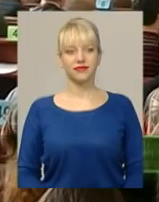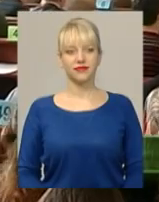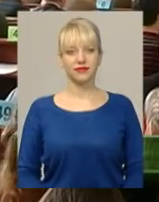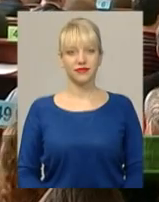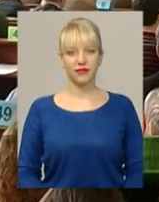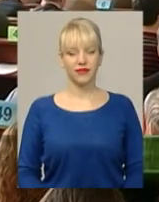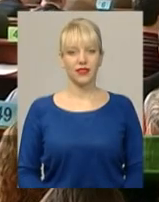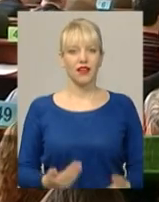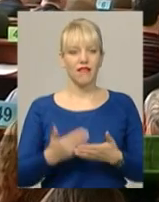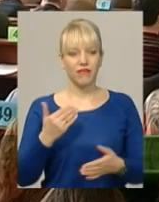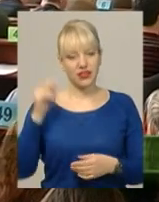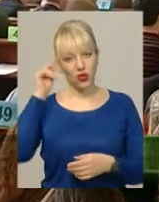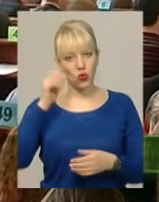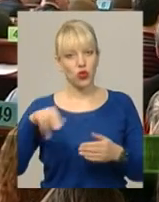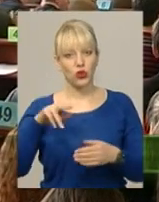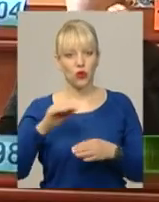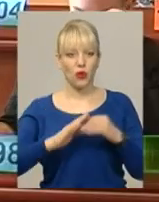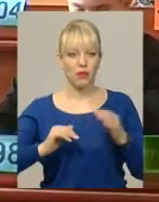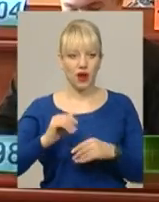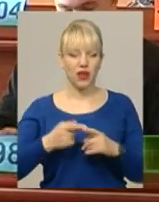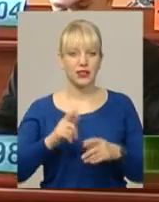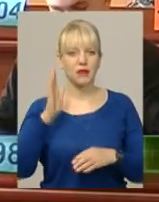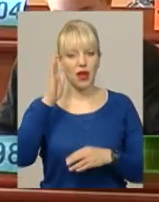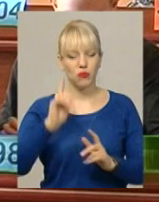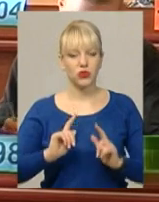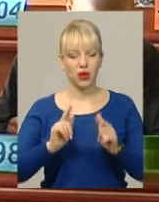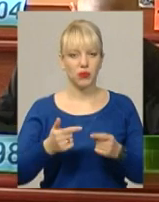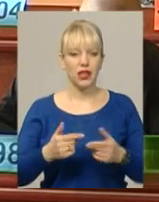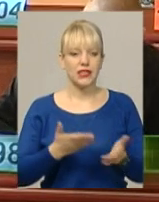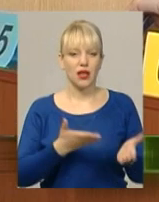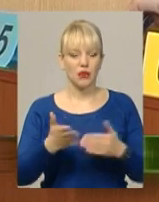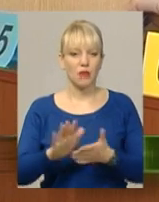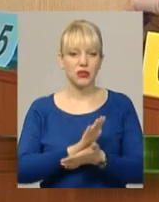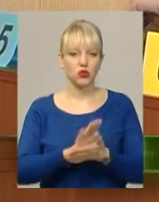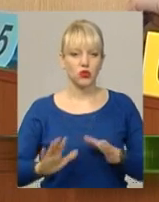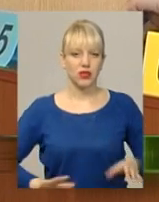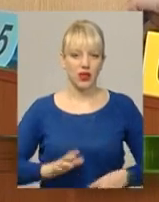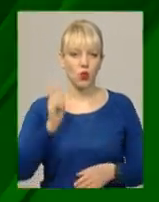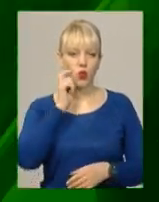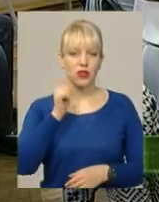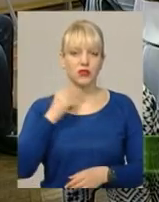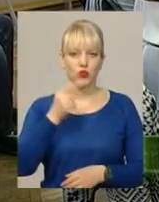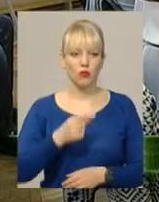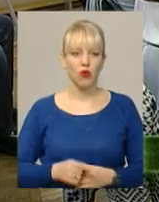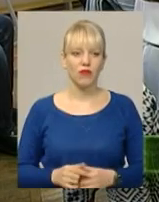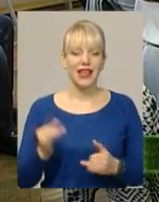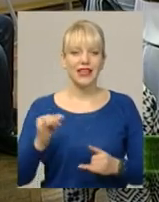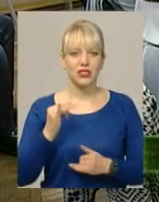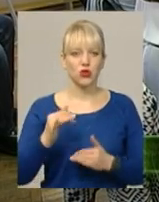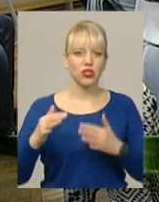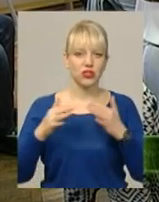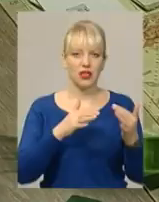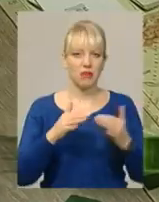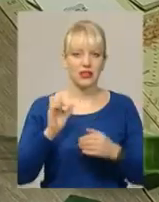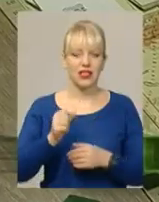Від теорії до практики. Майбутніх абітурієнтів запрошують на безкоштовний тренінг з української мови. Історичний батл